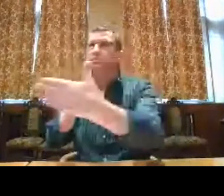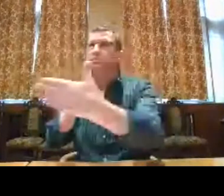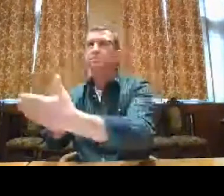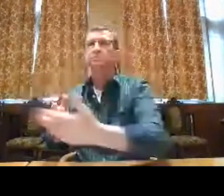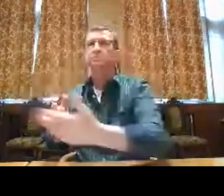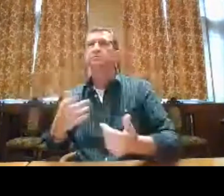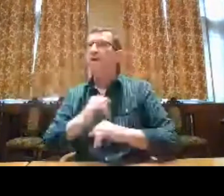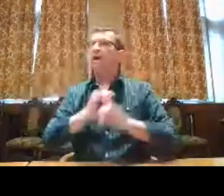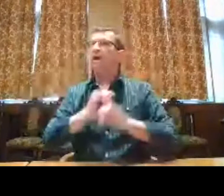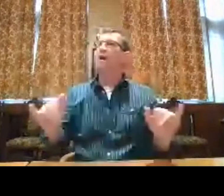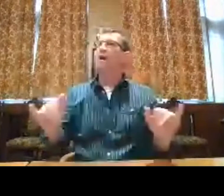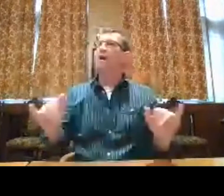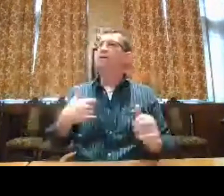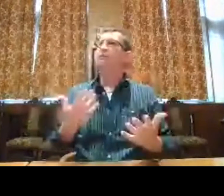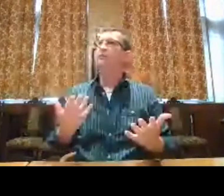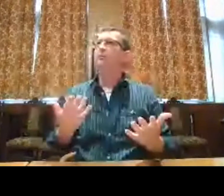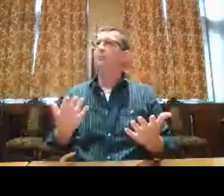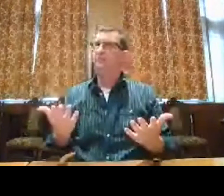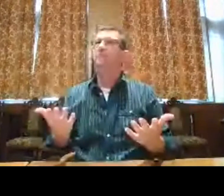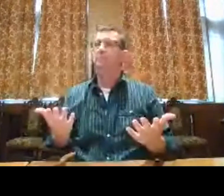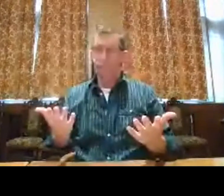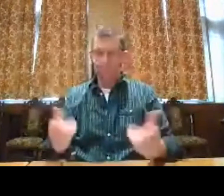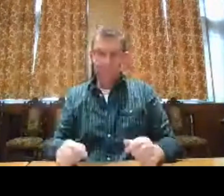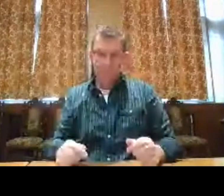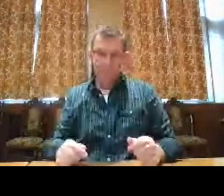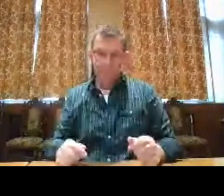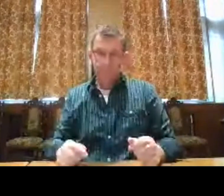gebarentaal heel weinig in het straatbeeld en dat vind ik vreemd.